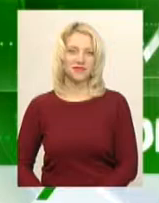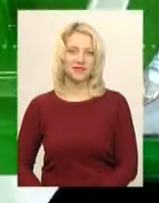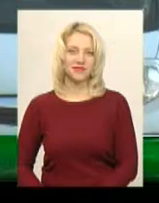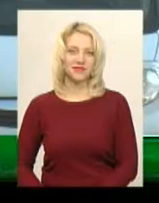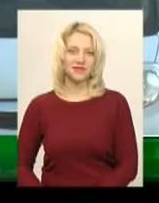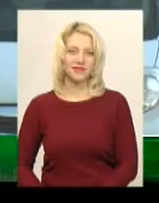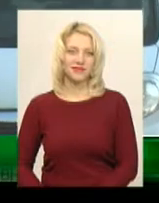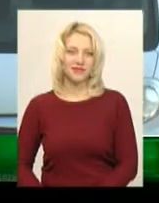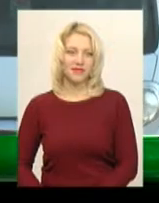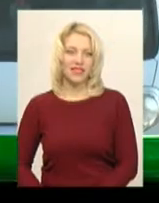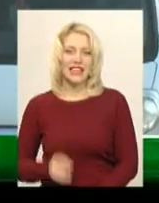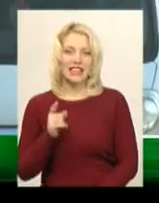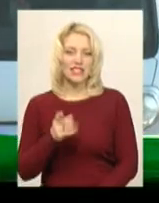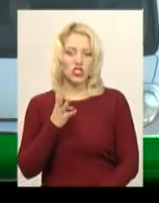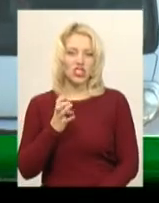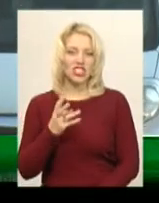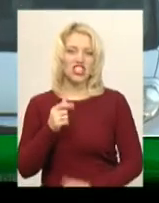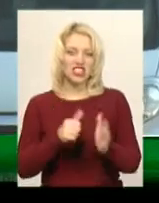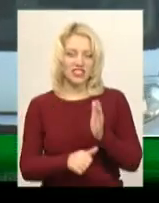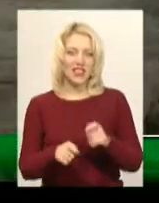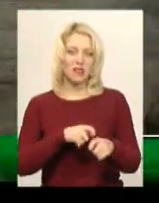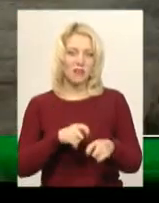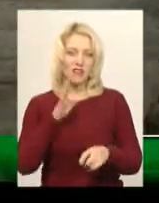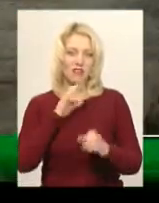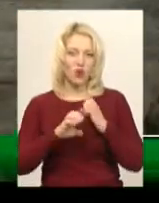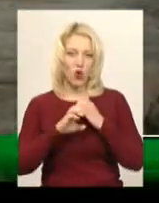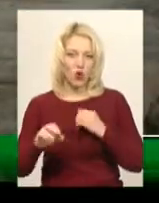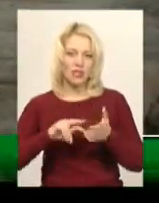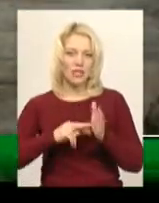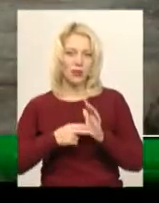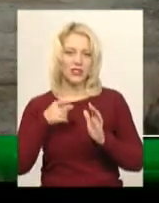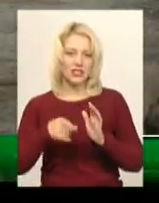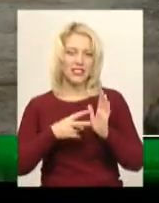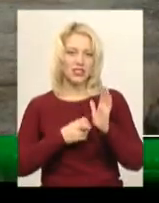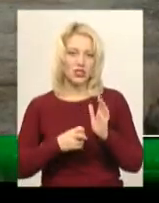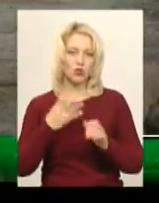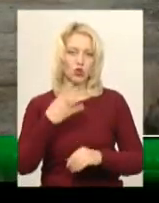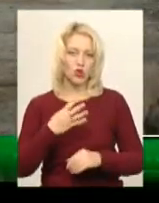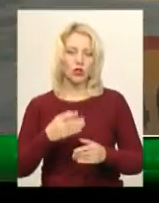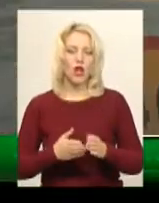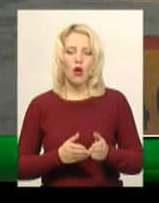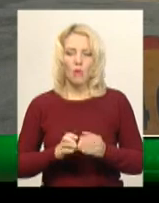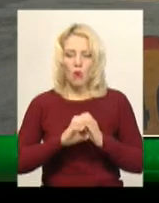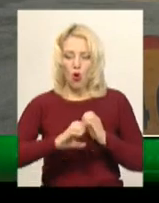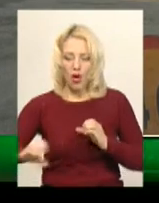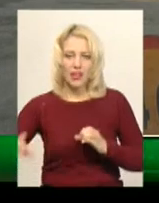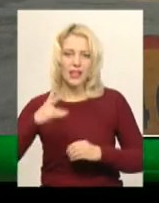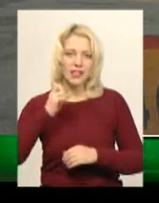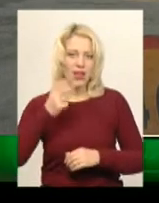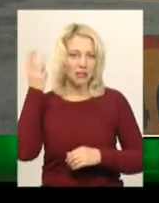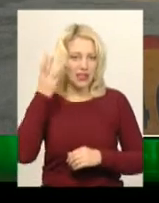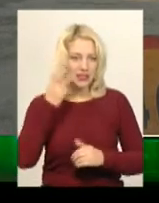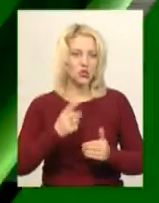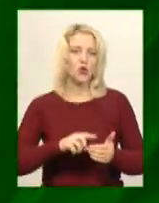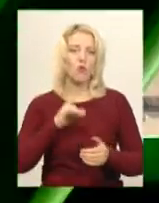Музика 1460 метрів водогону із запланованих 1740 проклали на Хмельницькому речовому